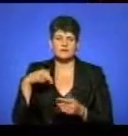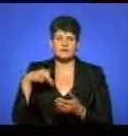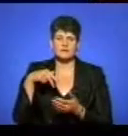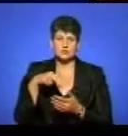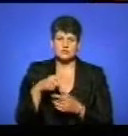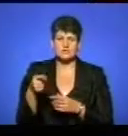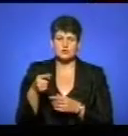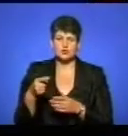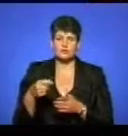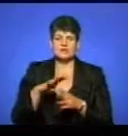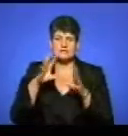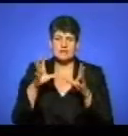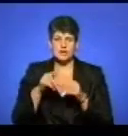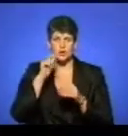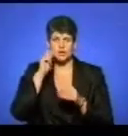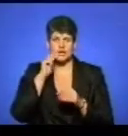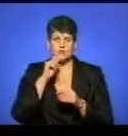загальноукраїнську прощу.